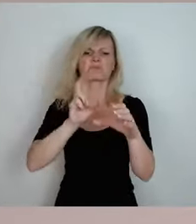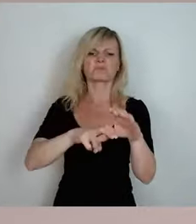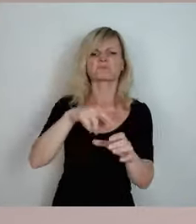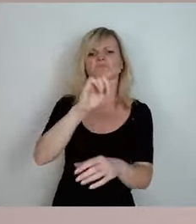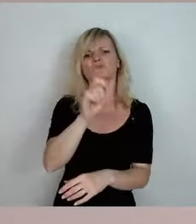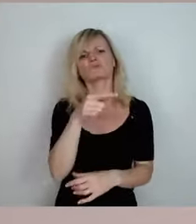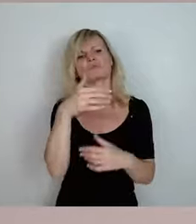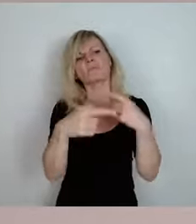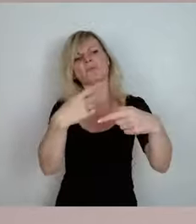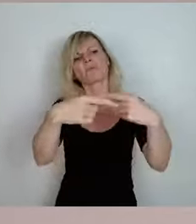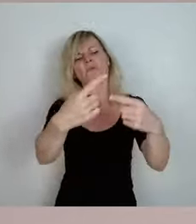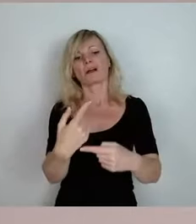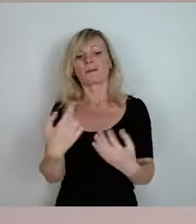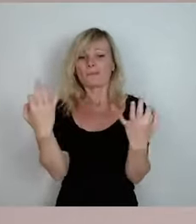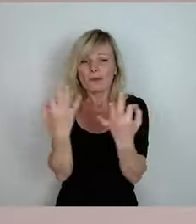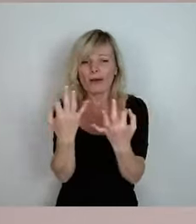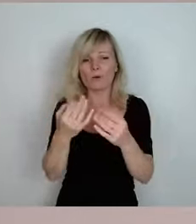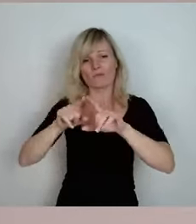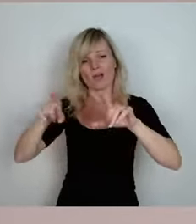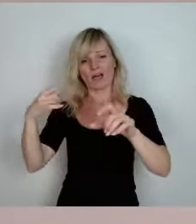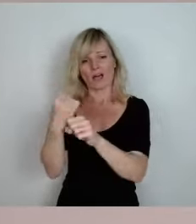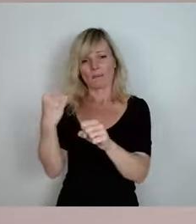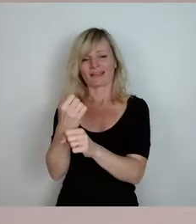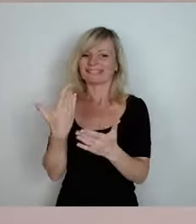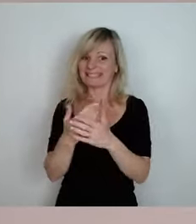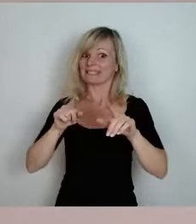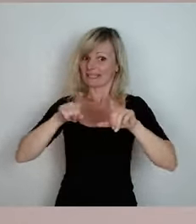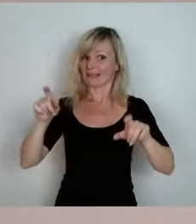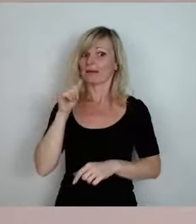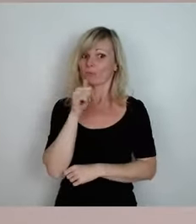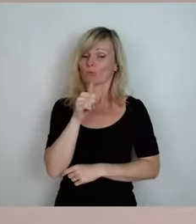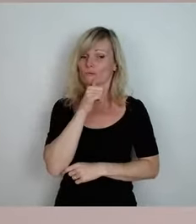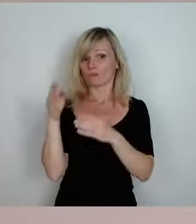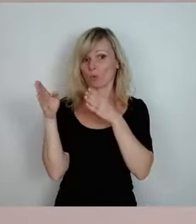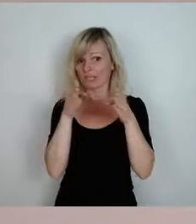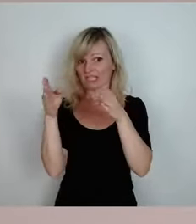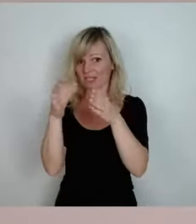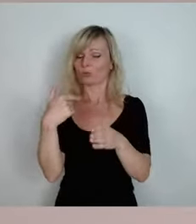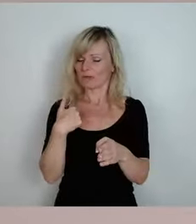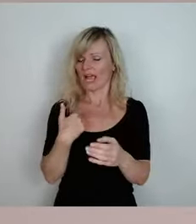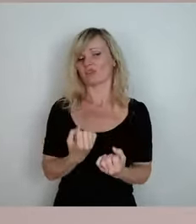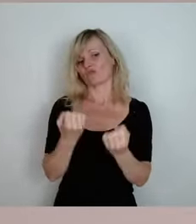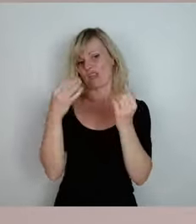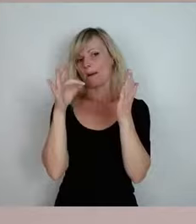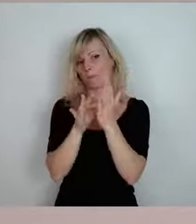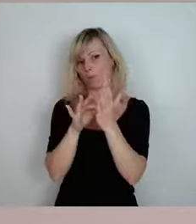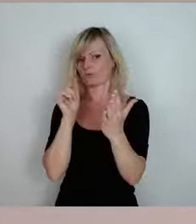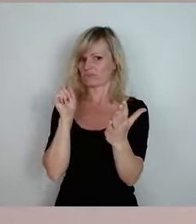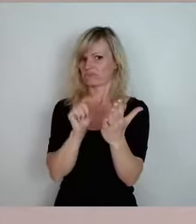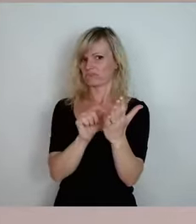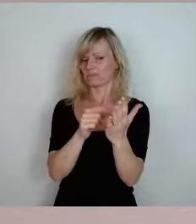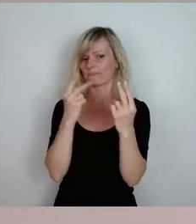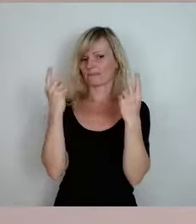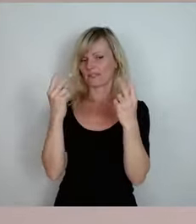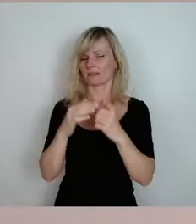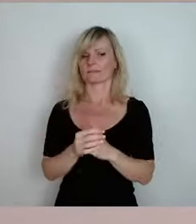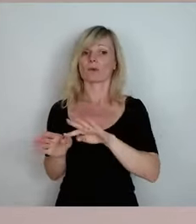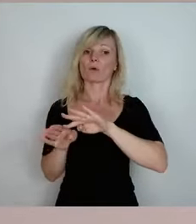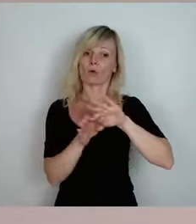würden. Also dieses Thema Berufsorientierung wird eins sein, auf was wir Schwerpunkt legen. Und zum Thema Hausärzte.